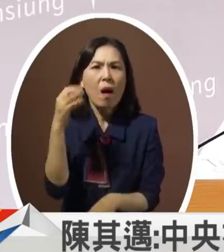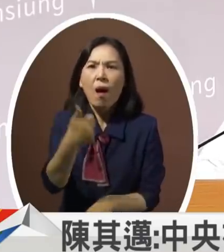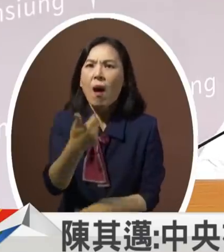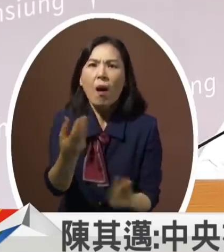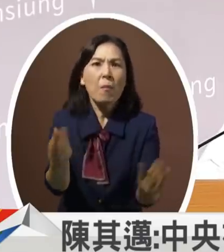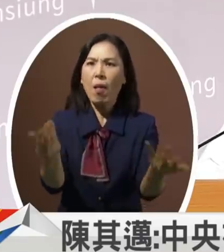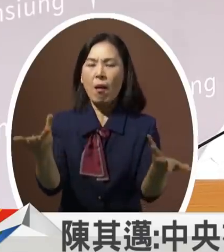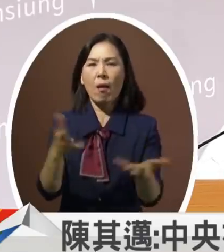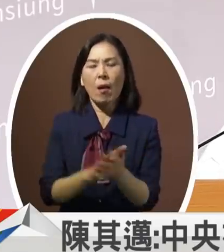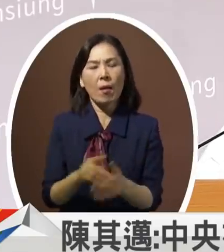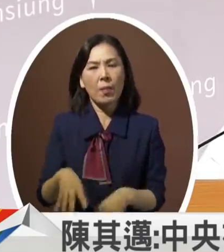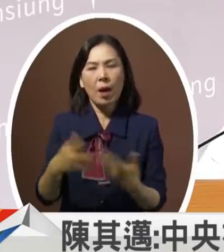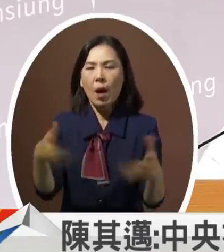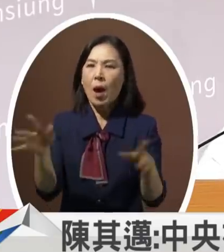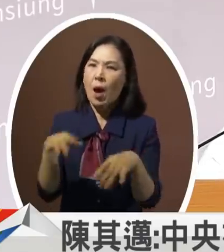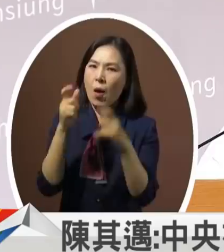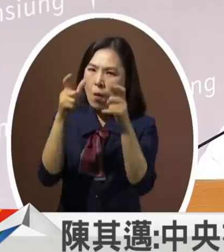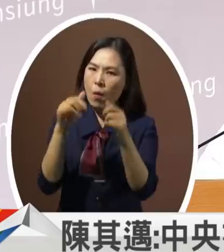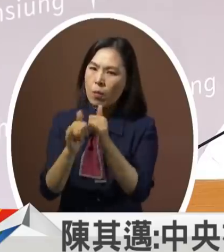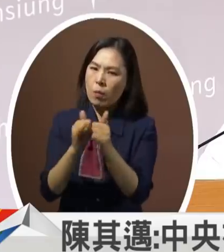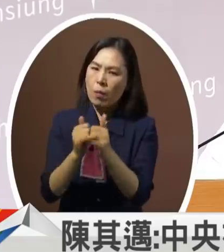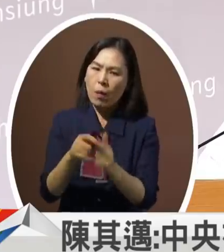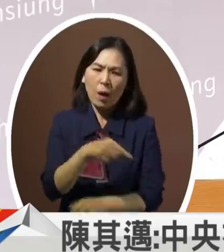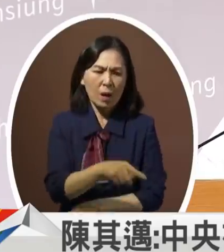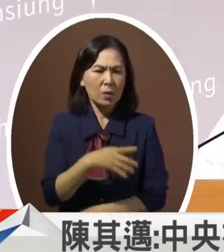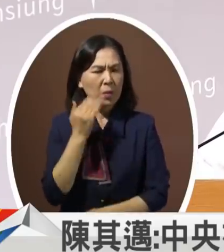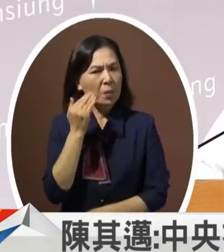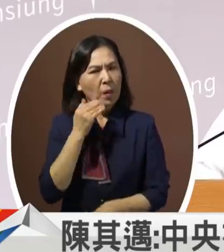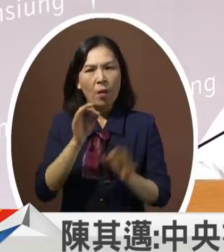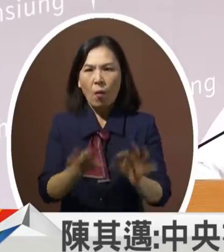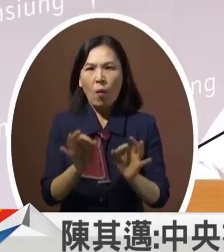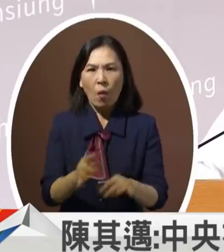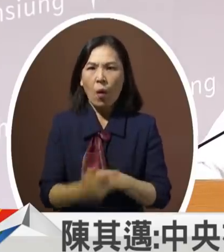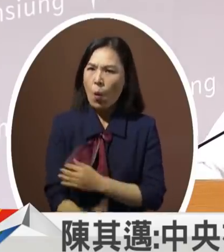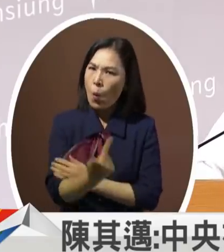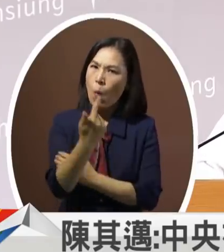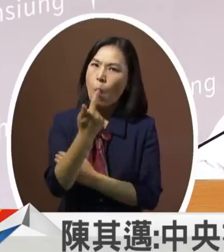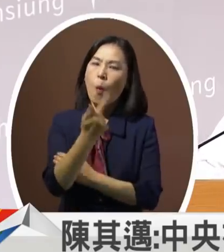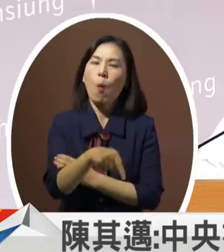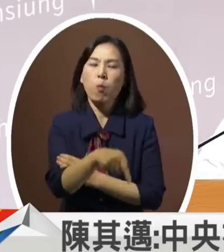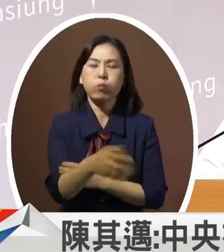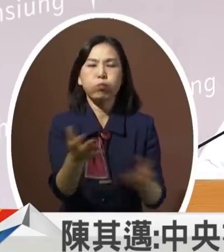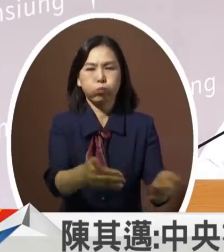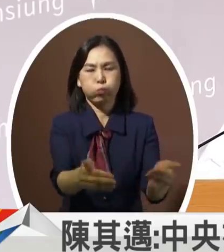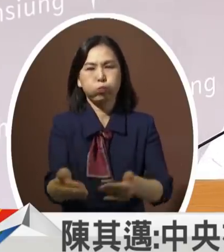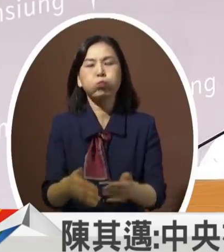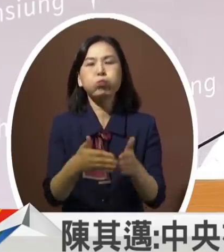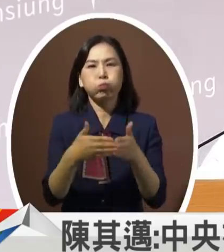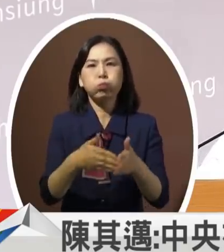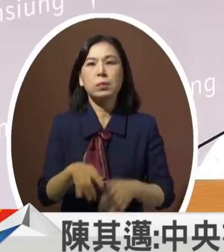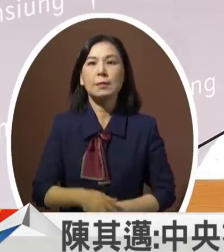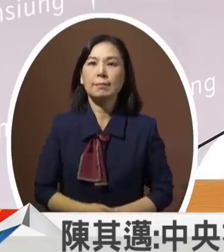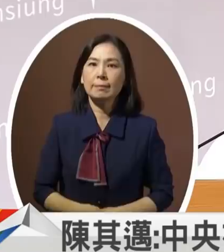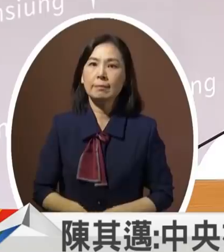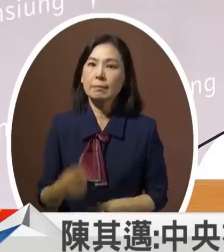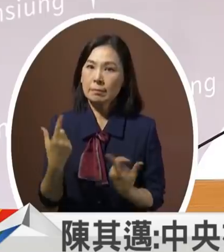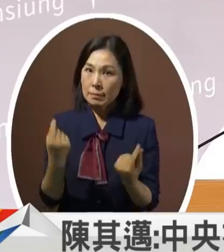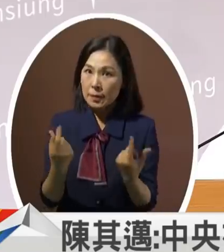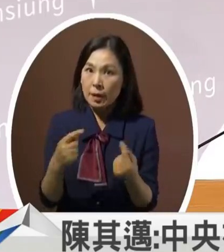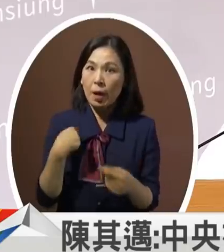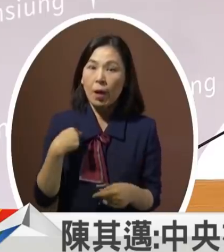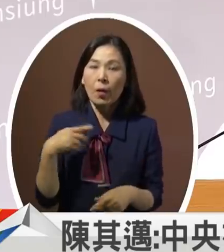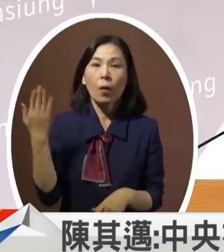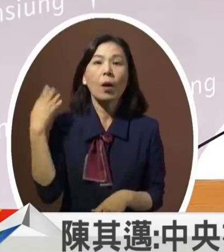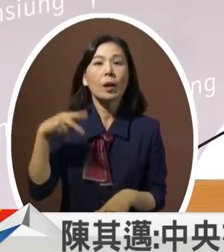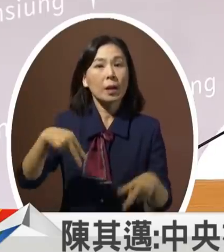真的是很可惜为什么这里不加快脚步来解决这些问题呢同样的我在行政院我